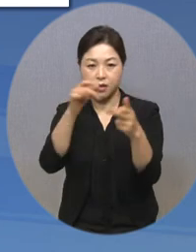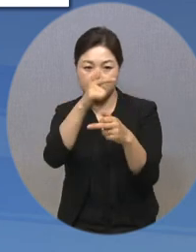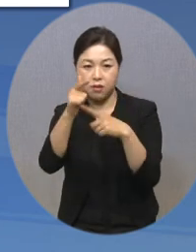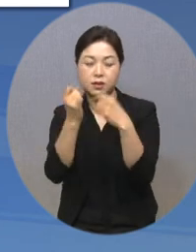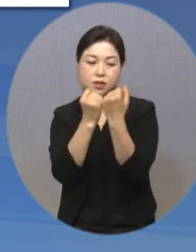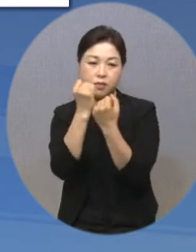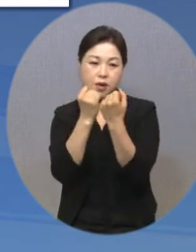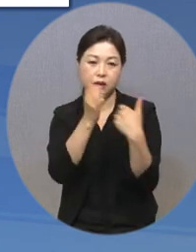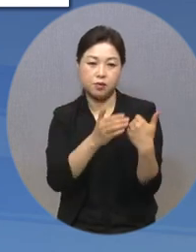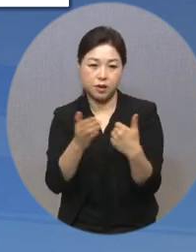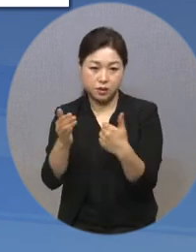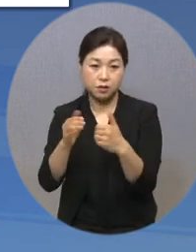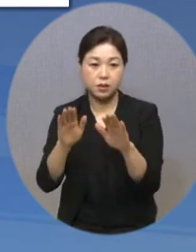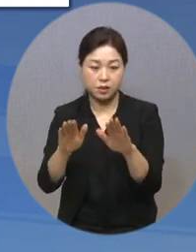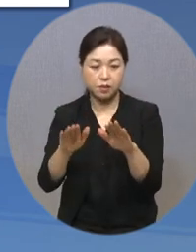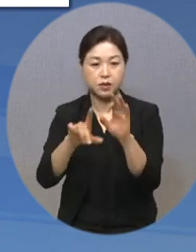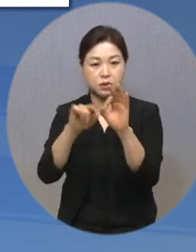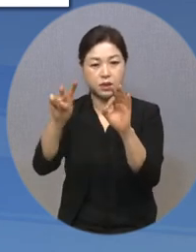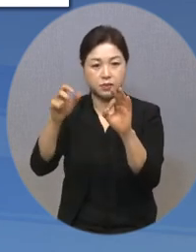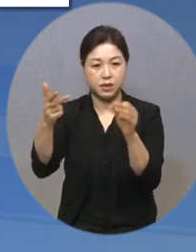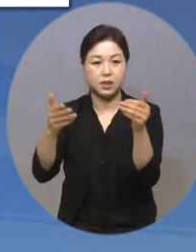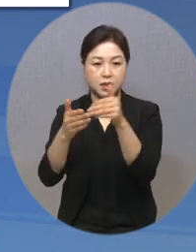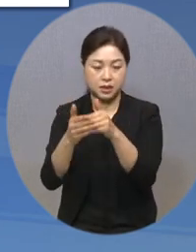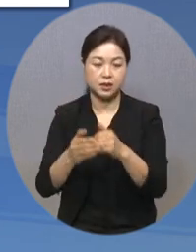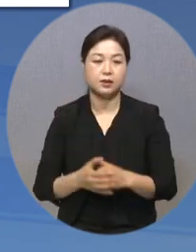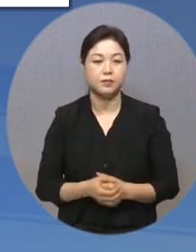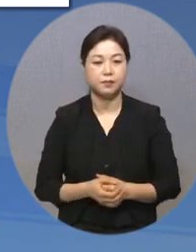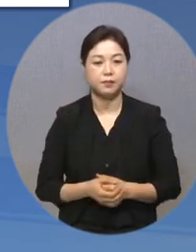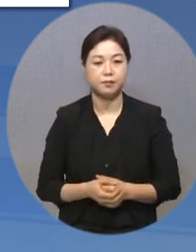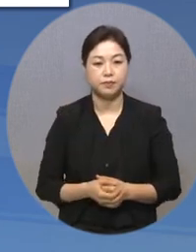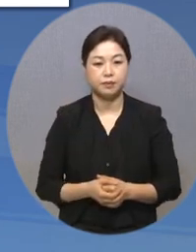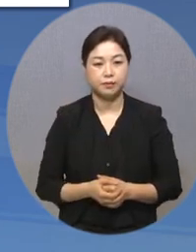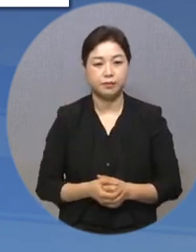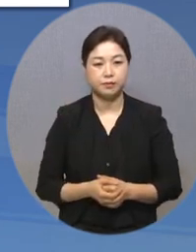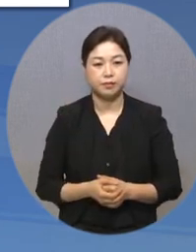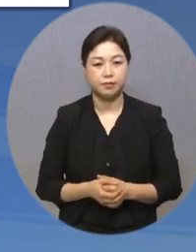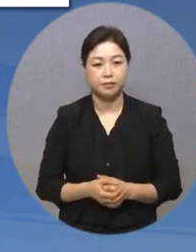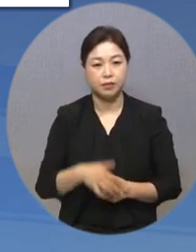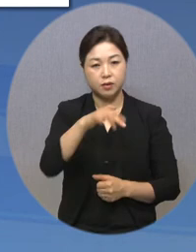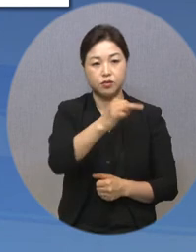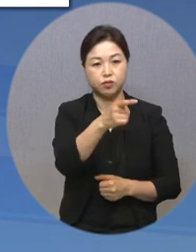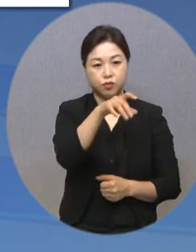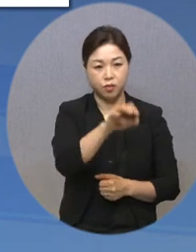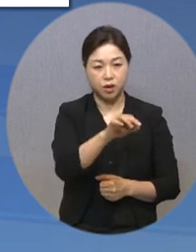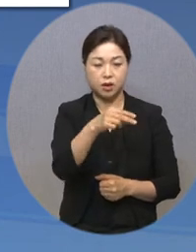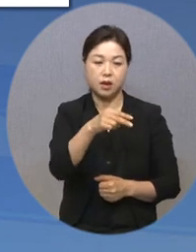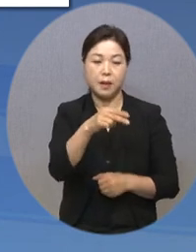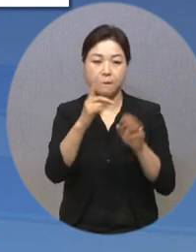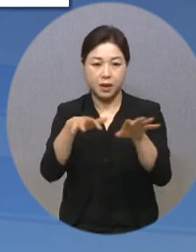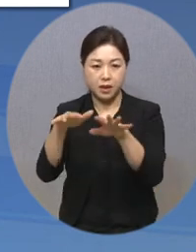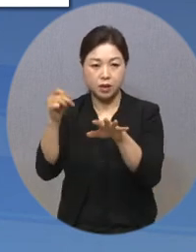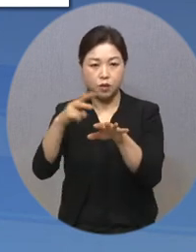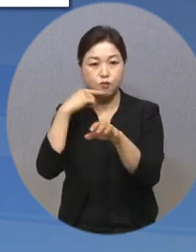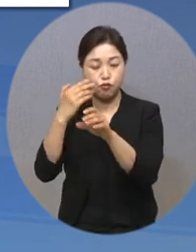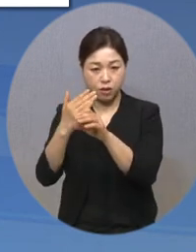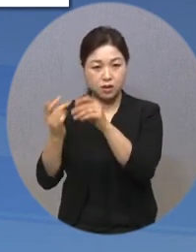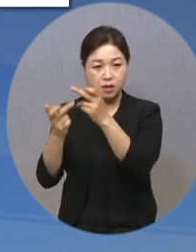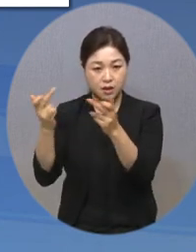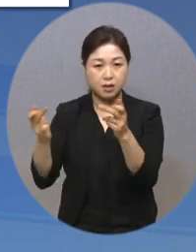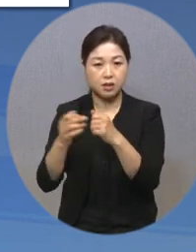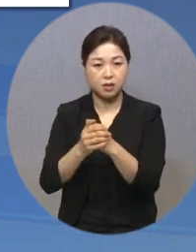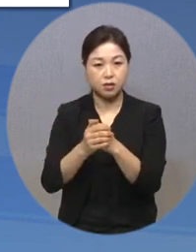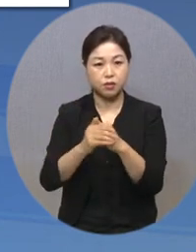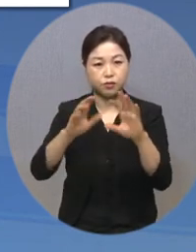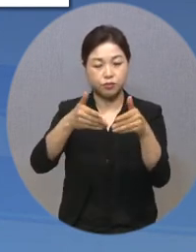과정은 오는 10월 27일까지 운영됩니다. 주황산과 다도해상, 북한산에서는 각